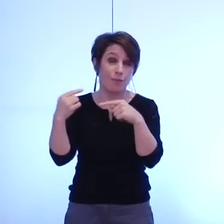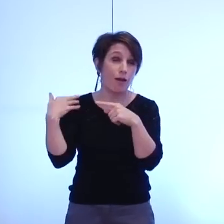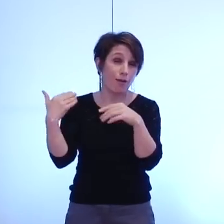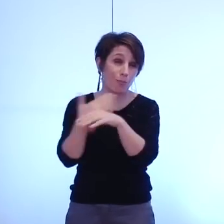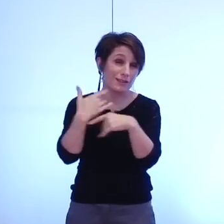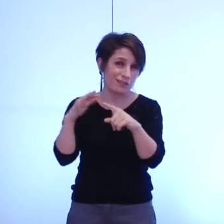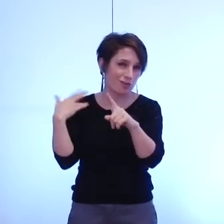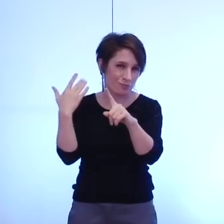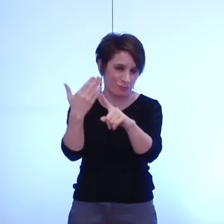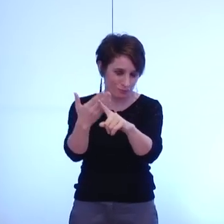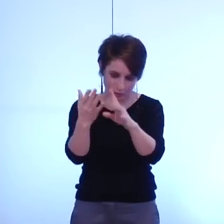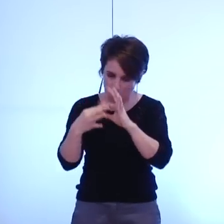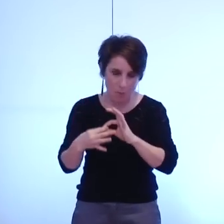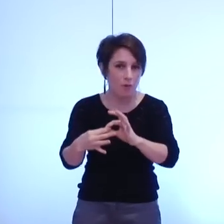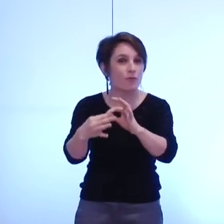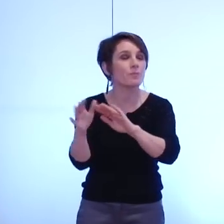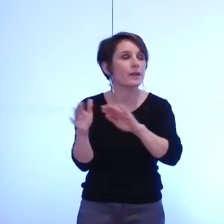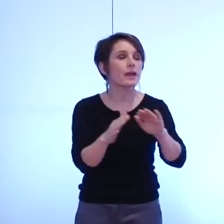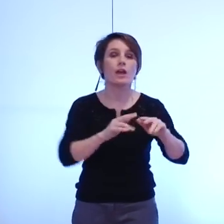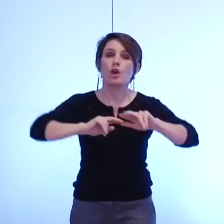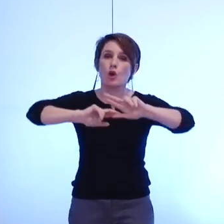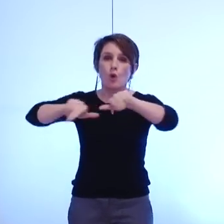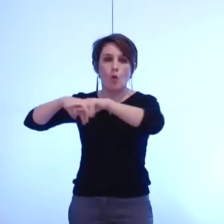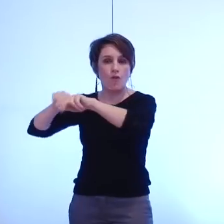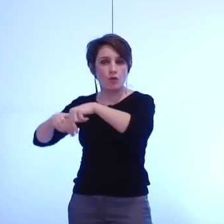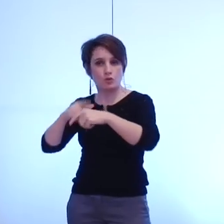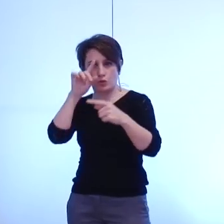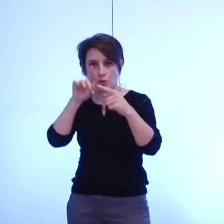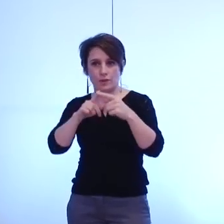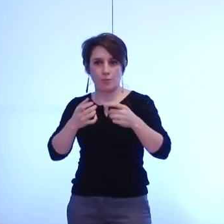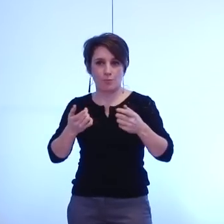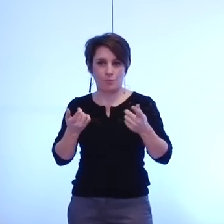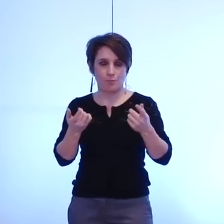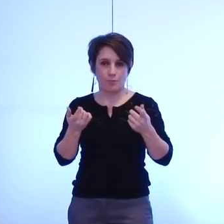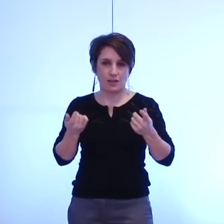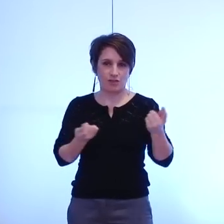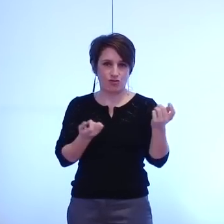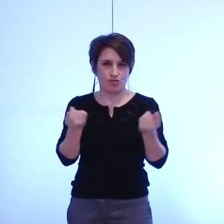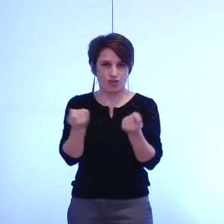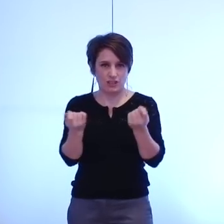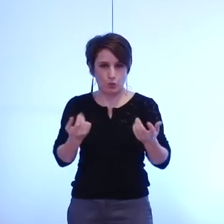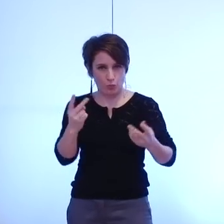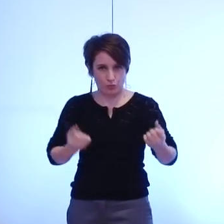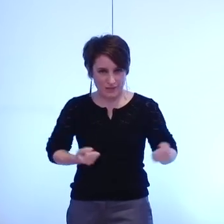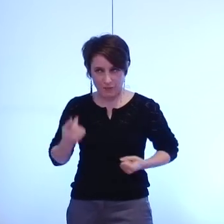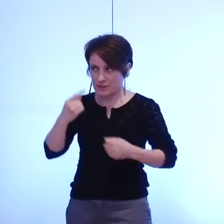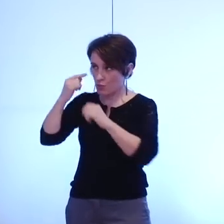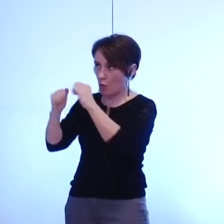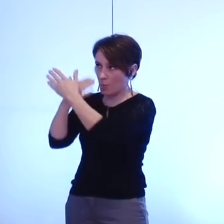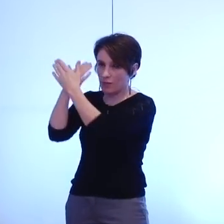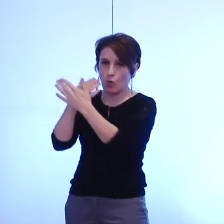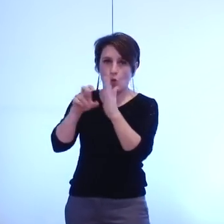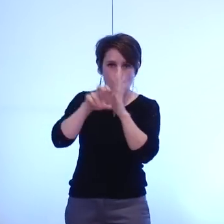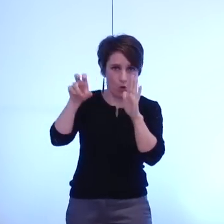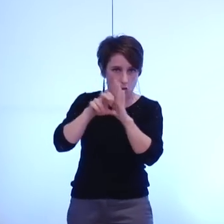nous vous proposons d'approuver la convention relative à la gestion des services entre la métropole et la ville de Grenoble et je m'attarderai quelque peu sur